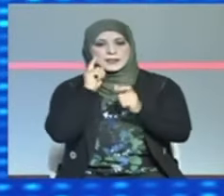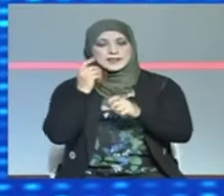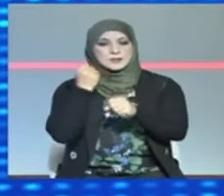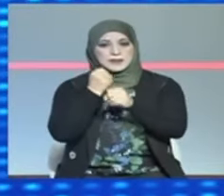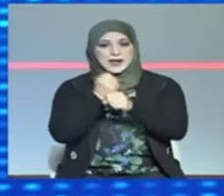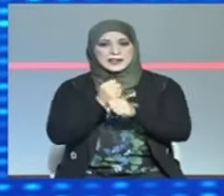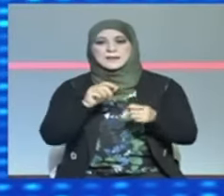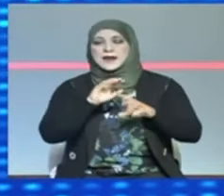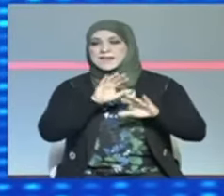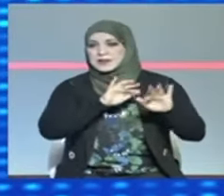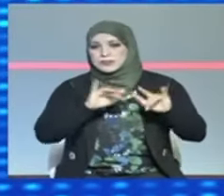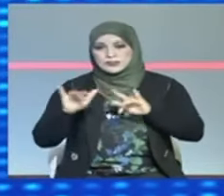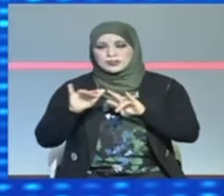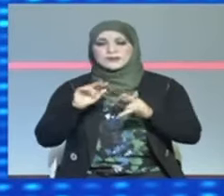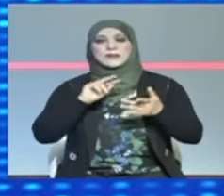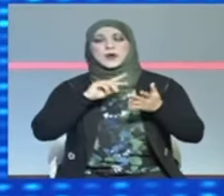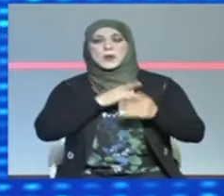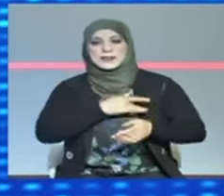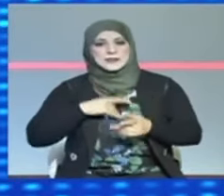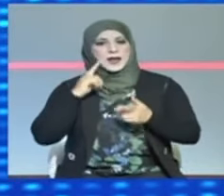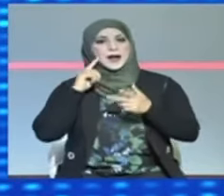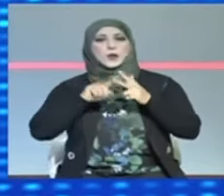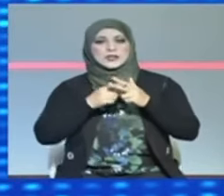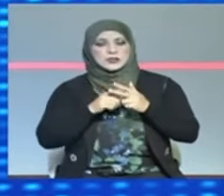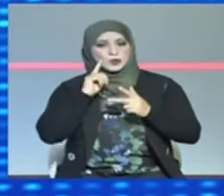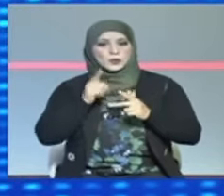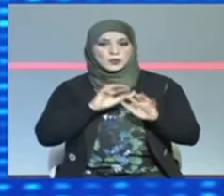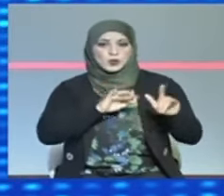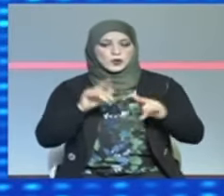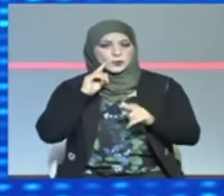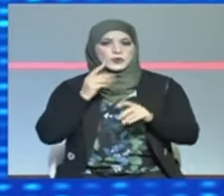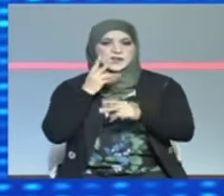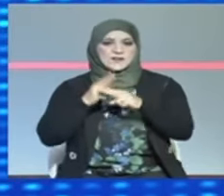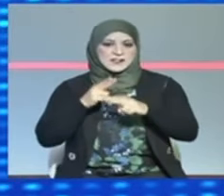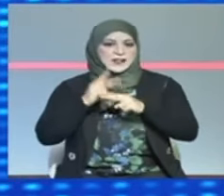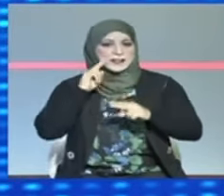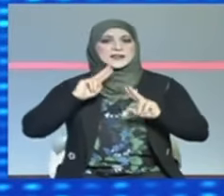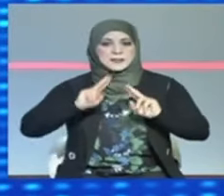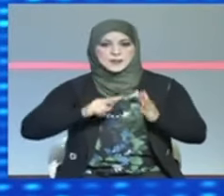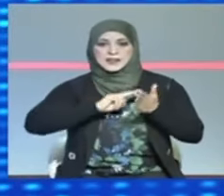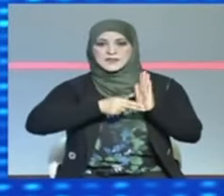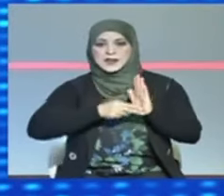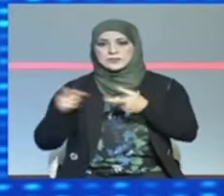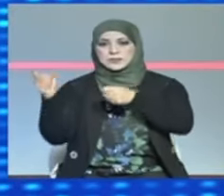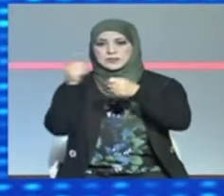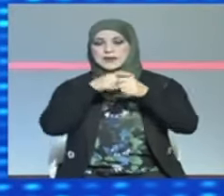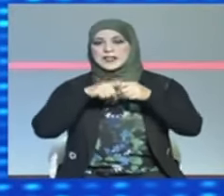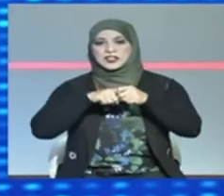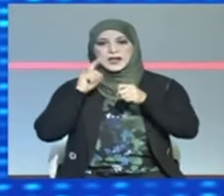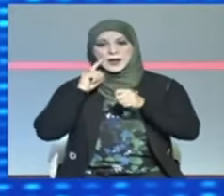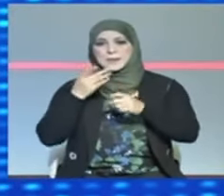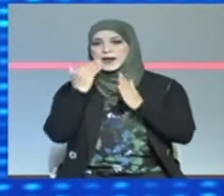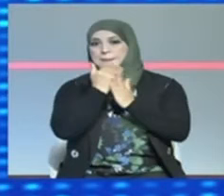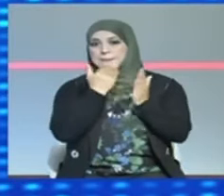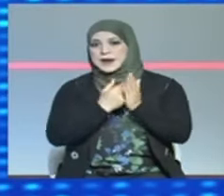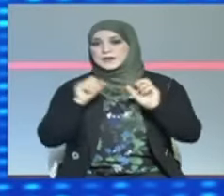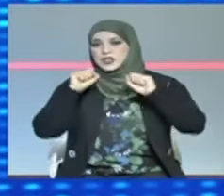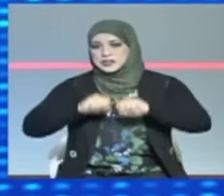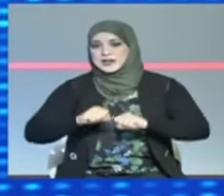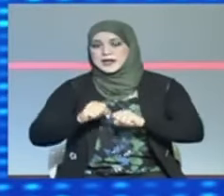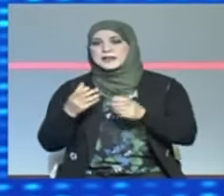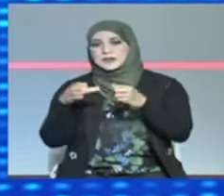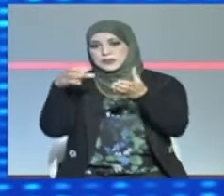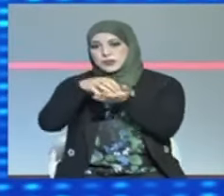تكنولوجيا الصحة والميكانيك بالقطبة التكنولوجي باسفاقث تم توقيع اتفاق شراك بين برنامج إرادة والقطب